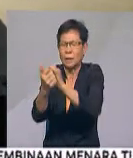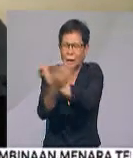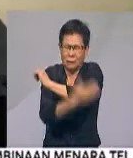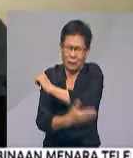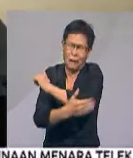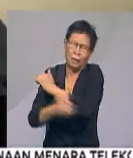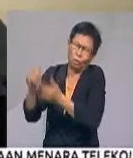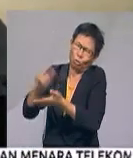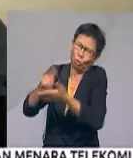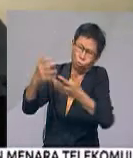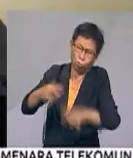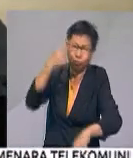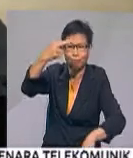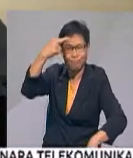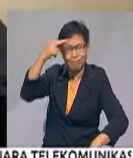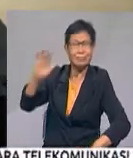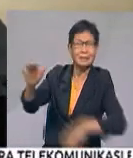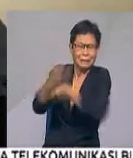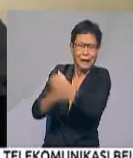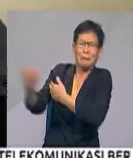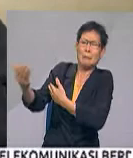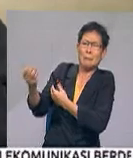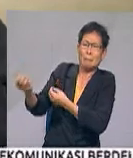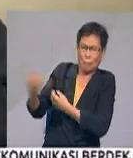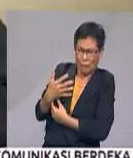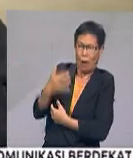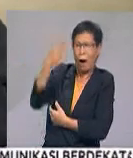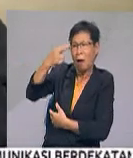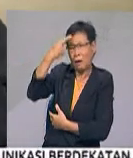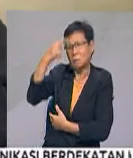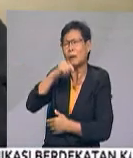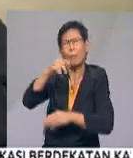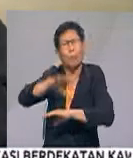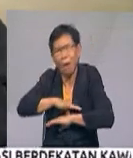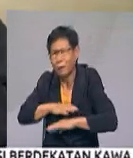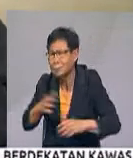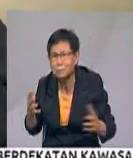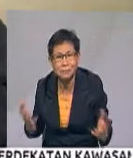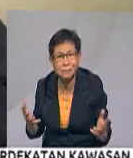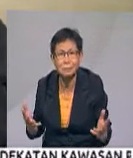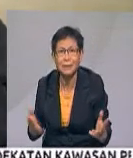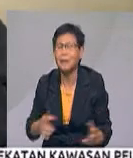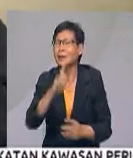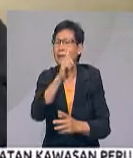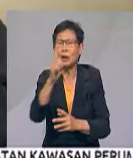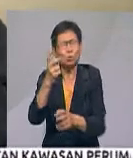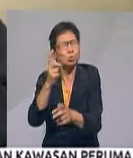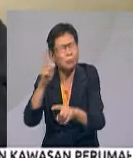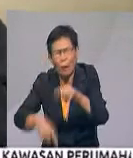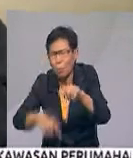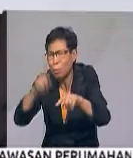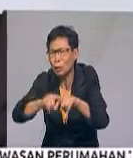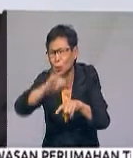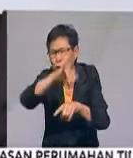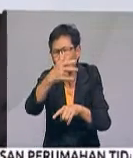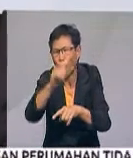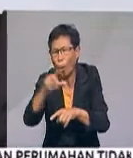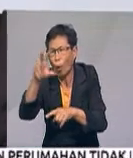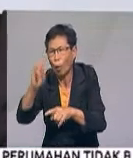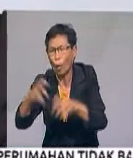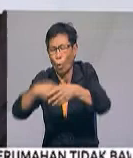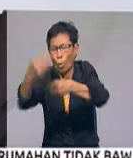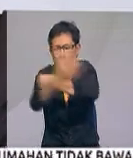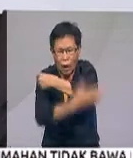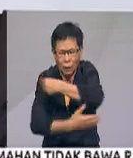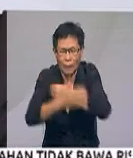Malah alasan yang diberikan negara itu tidak munasabah. Katanya adalah sesuatu yang mustahil jika Jolo keluar dari tempat